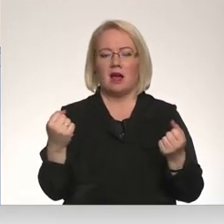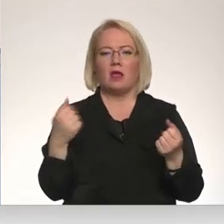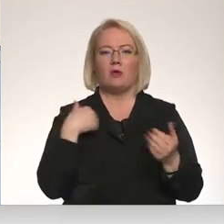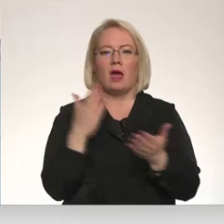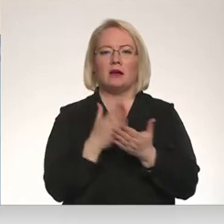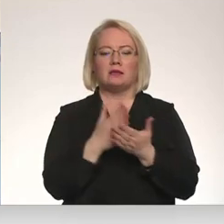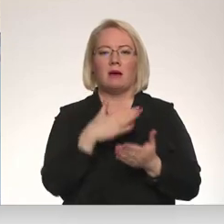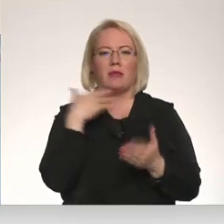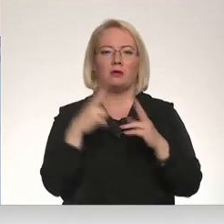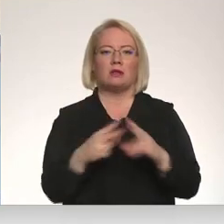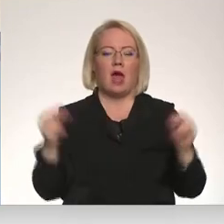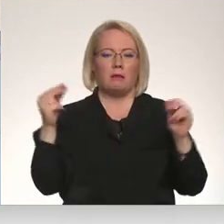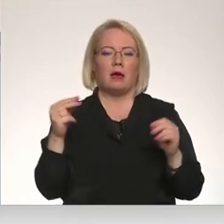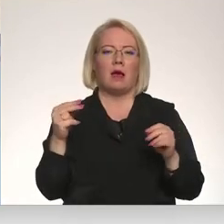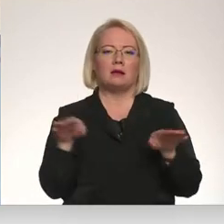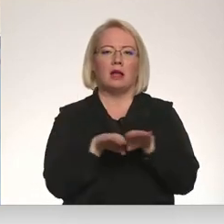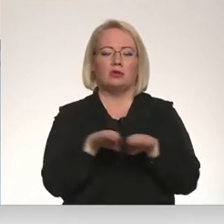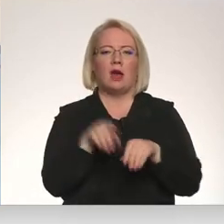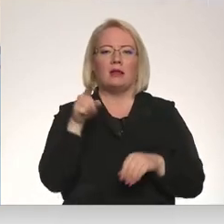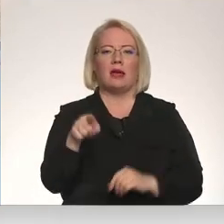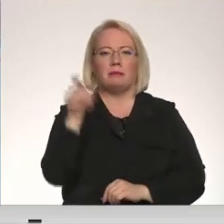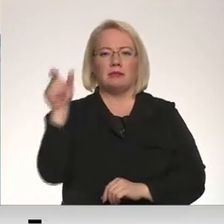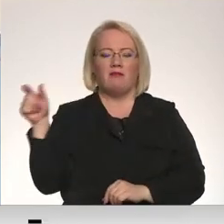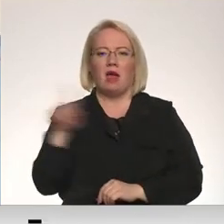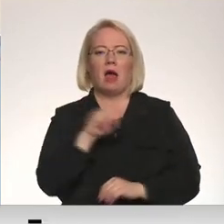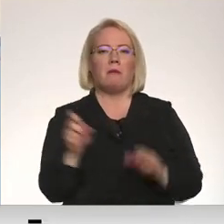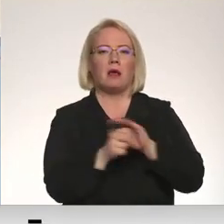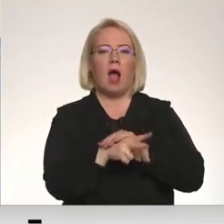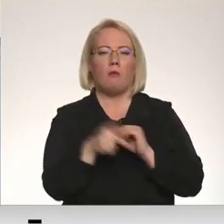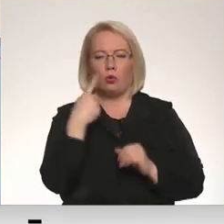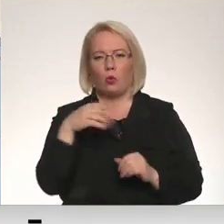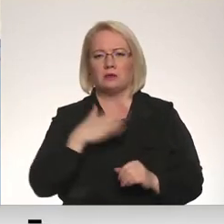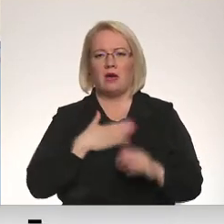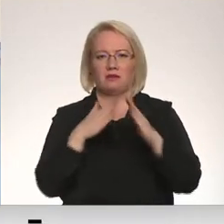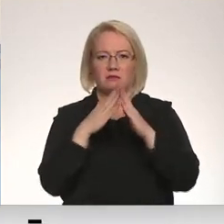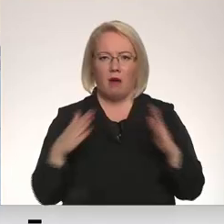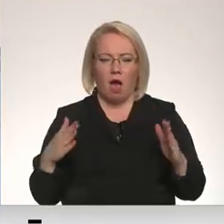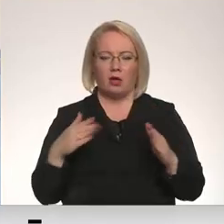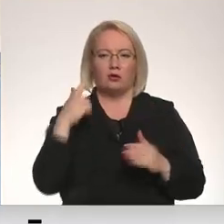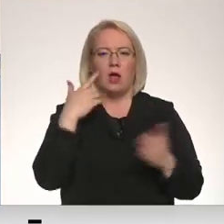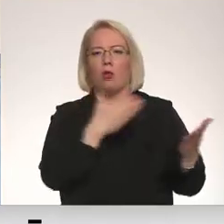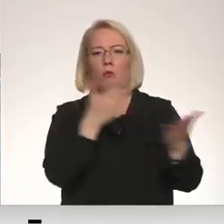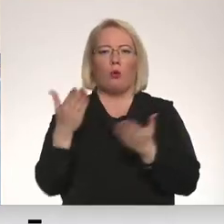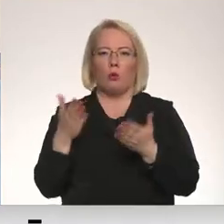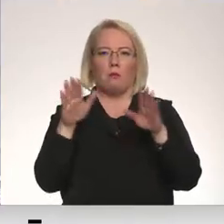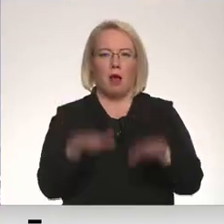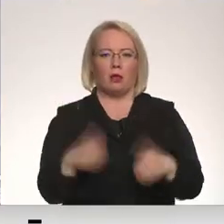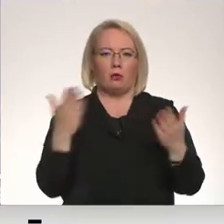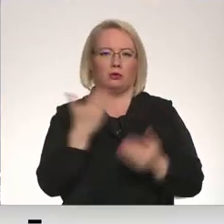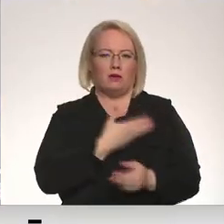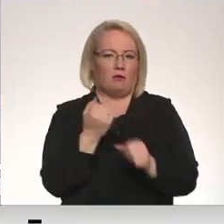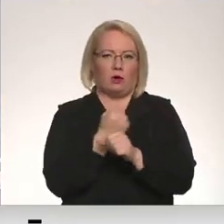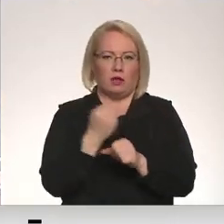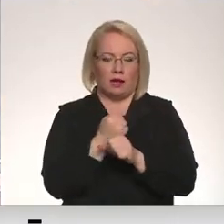laimīgāki nekā tie cilvēki, kuriem ir jābaga no savas zemes un jādomā vispār, kur viņiem palikt un ko viņiem darīt.